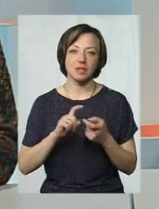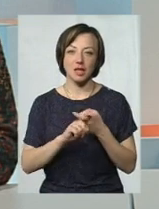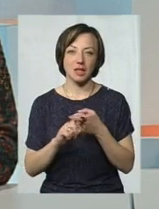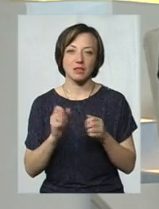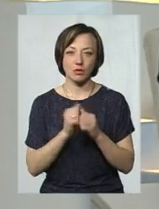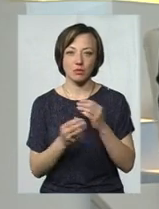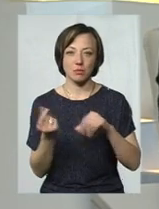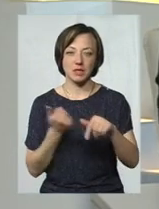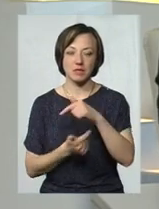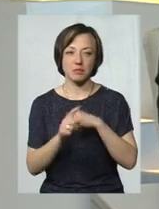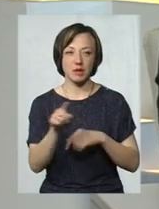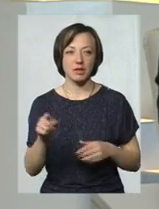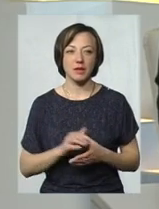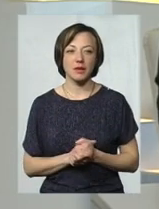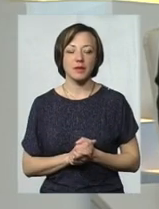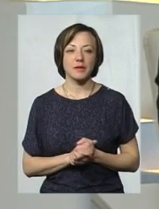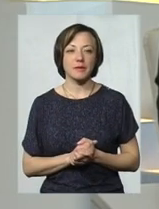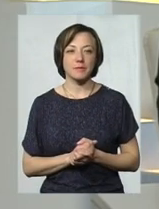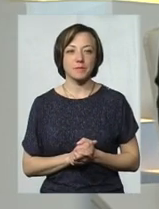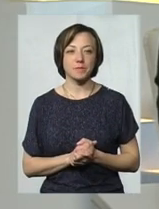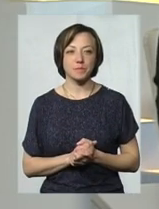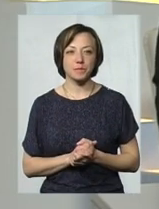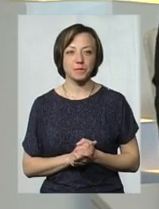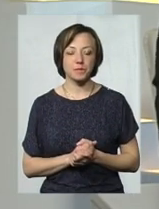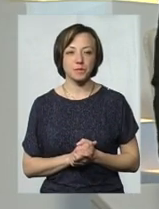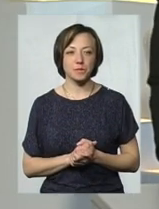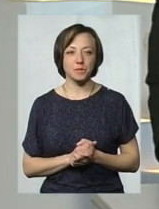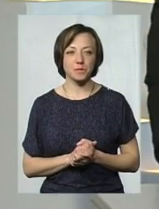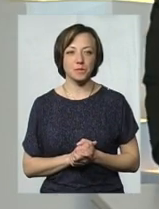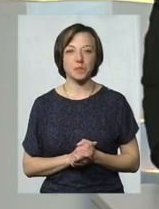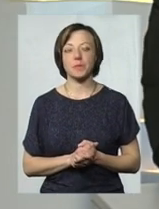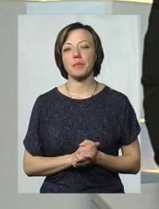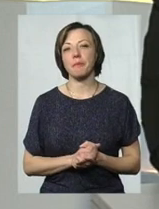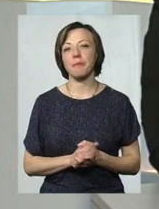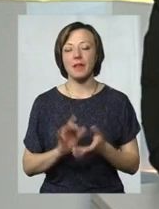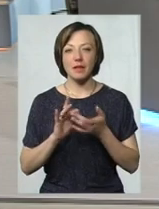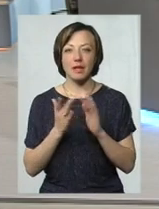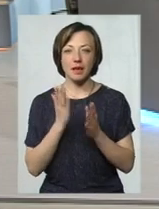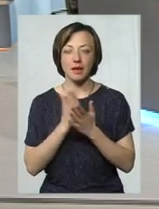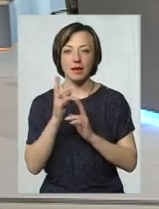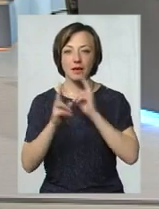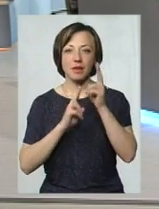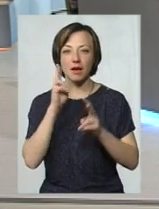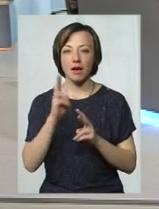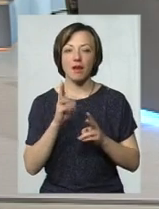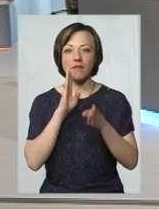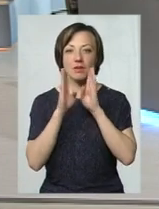бізнесмена. Але ще в мережах є таке нарікання, що в Фейсбук набагато тяжче вести бізнес,